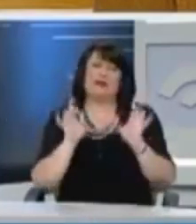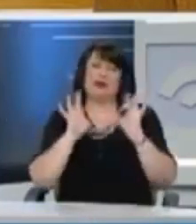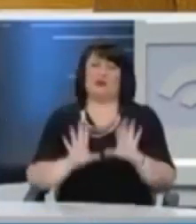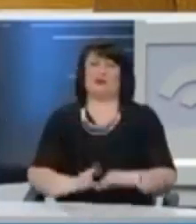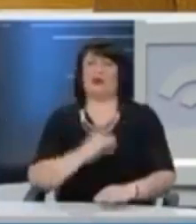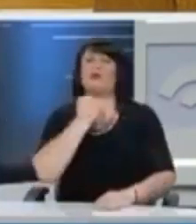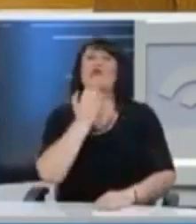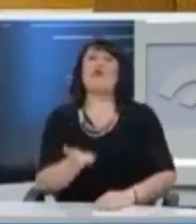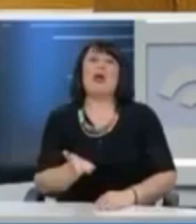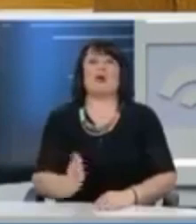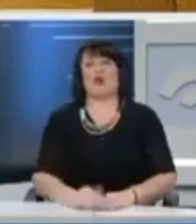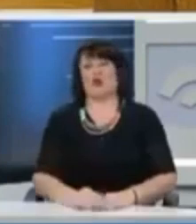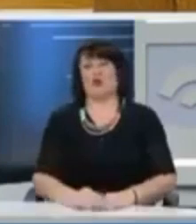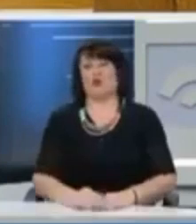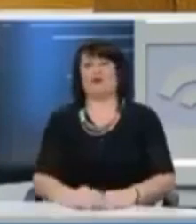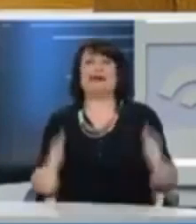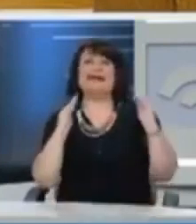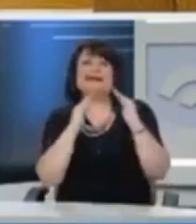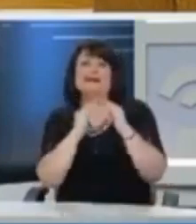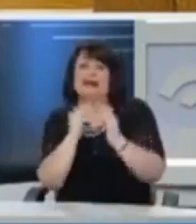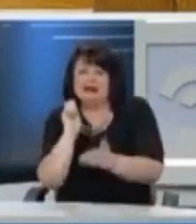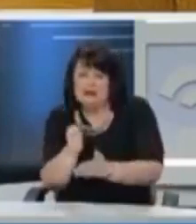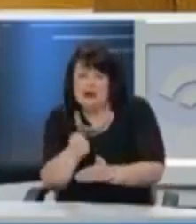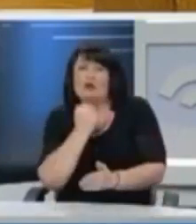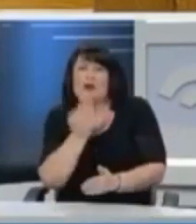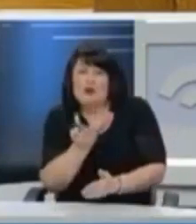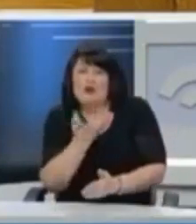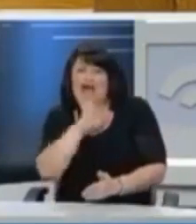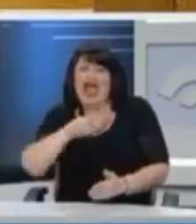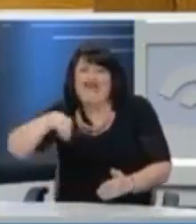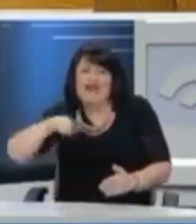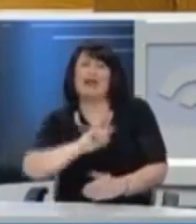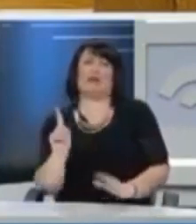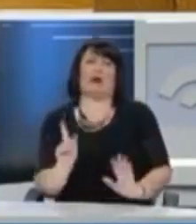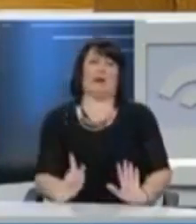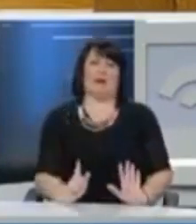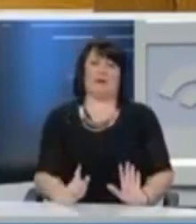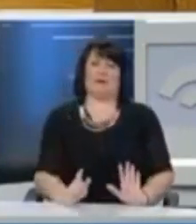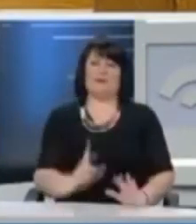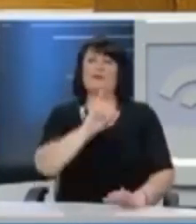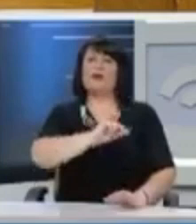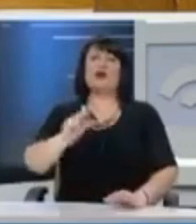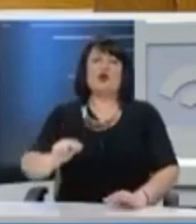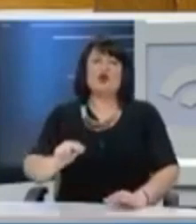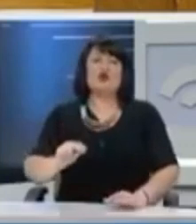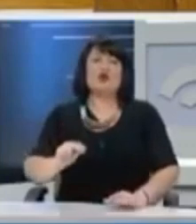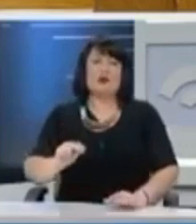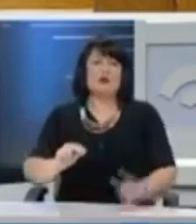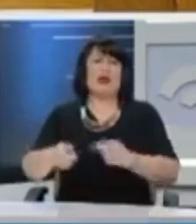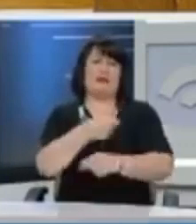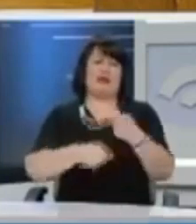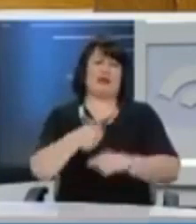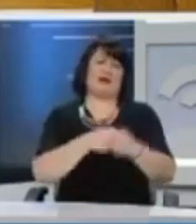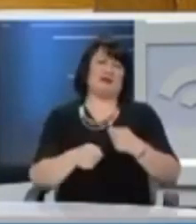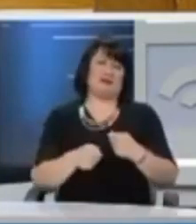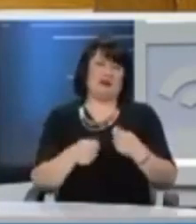το κόστος της απόσβευσης του κτηριακού τους κεφαλαίου. Το ίδιο και για τη φορολογία των νομικών προσώπων των επιχειρήσεων.